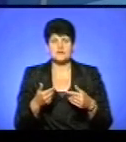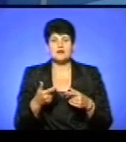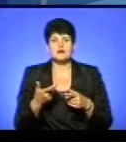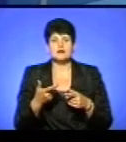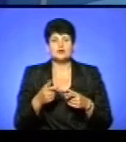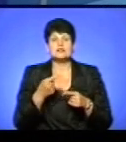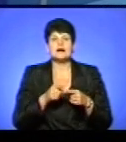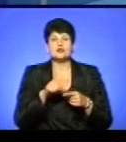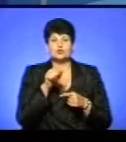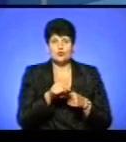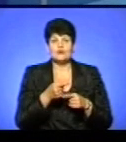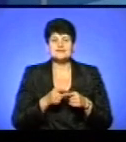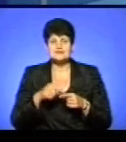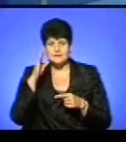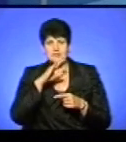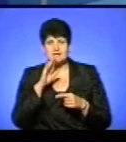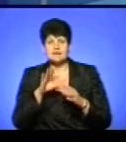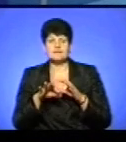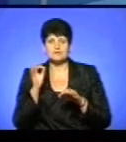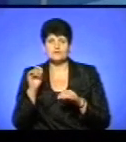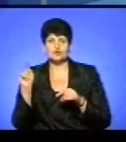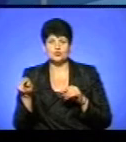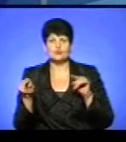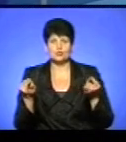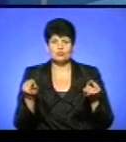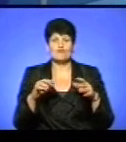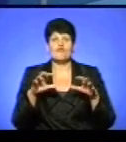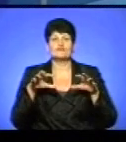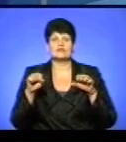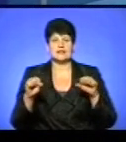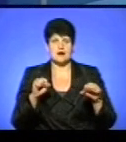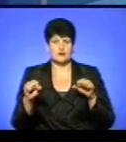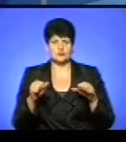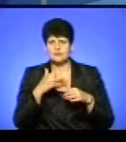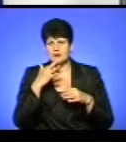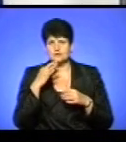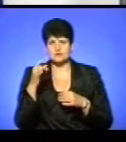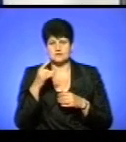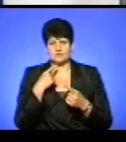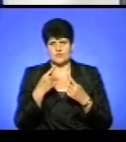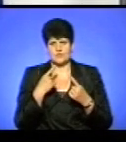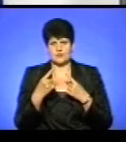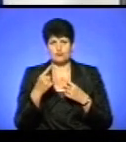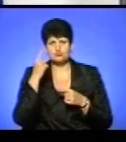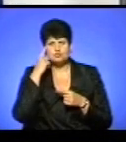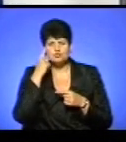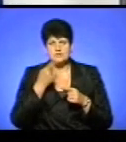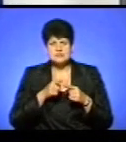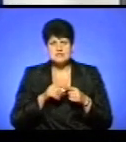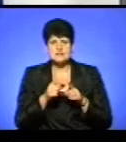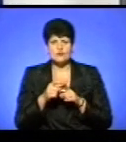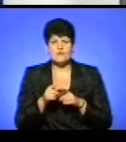обрали і в одному населеному пункту, і в іншому владу. І я неодноразово говорив, вдумайтесь в це слово,